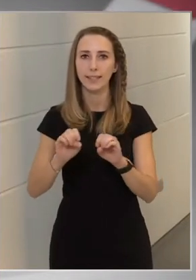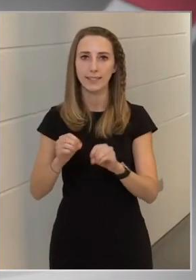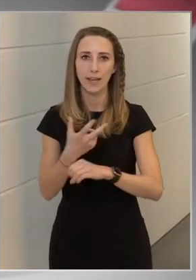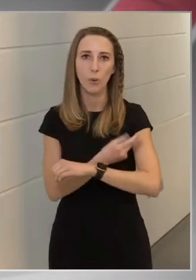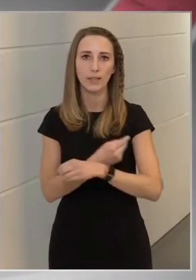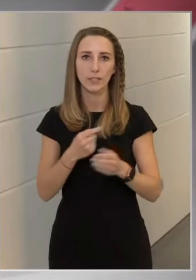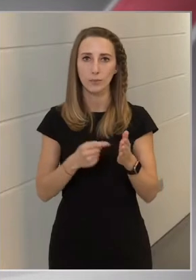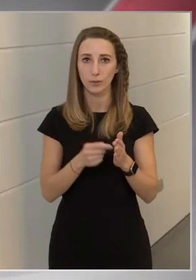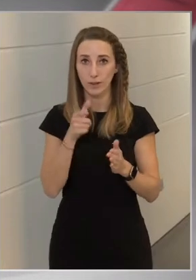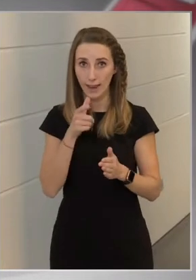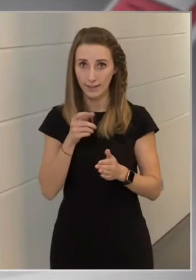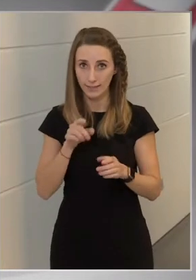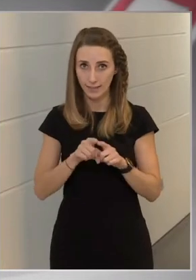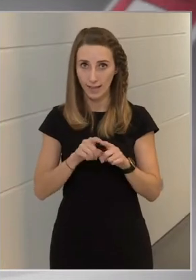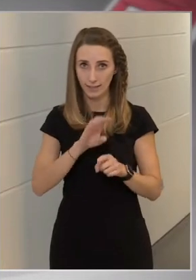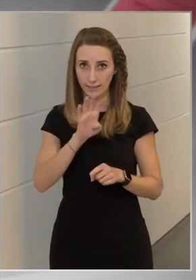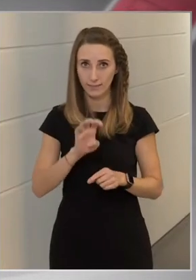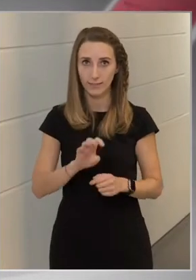pontokat. Lesz ilyen?